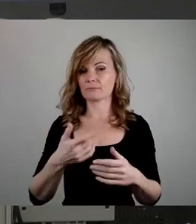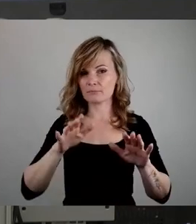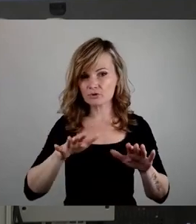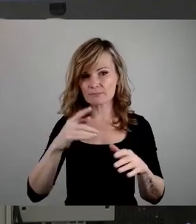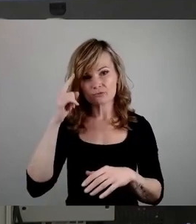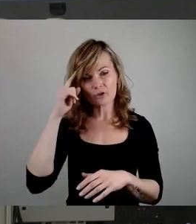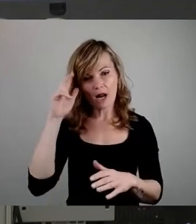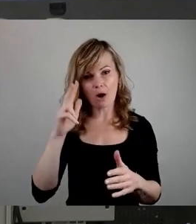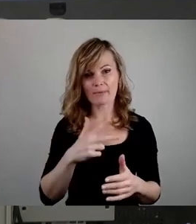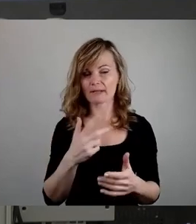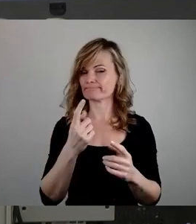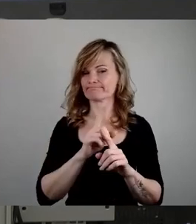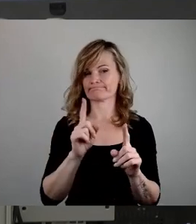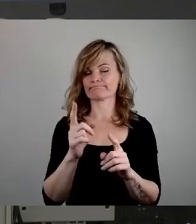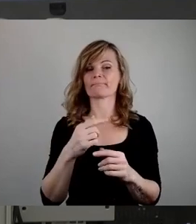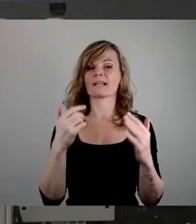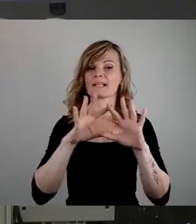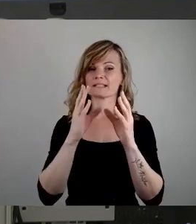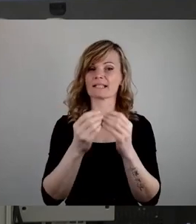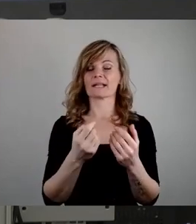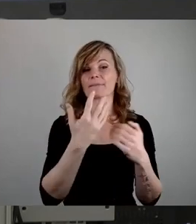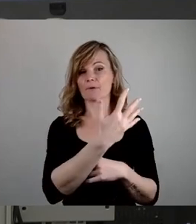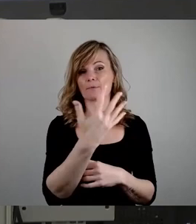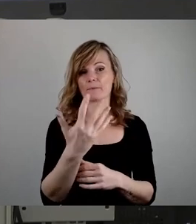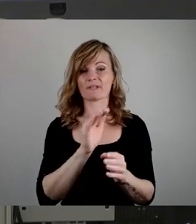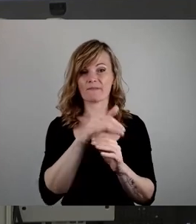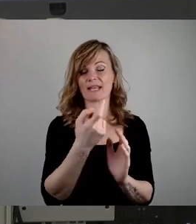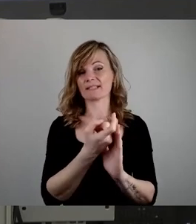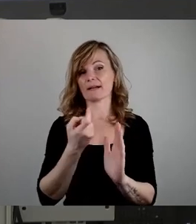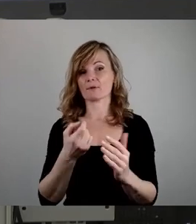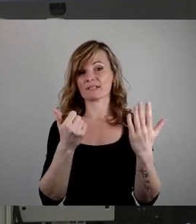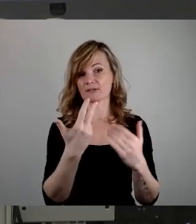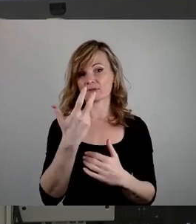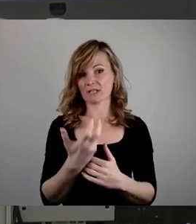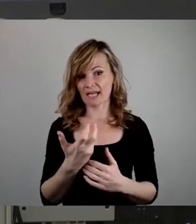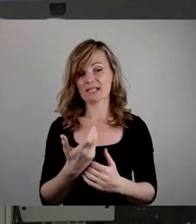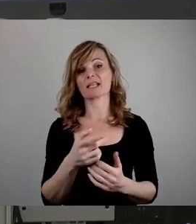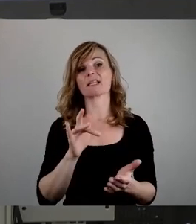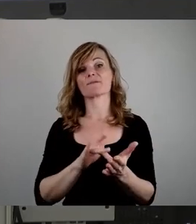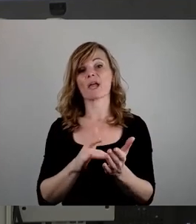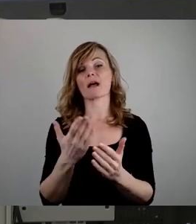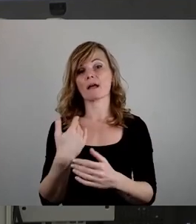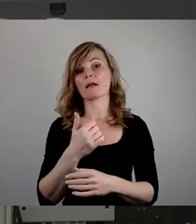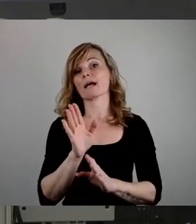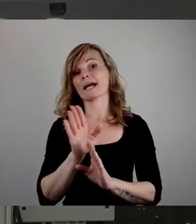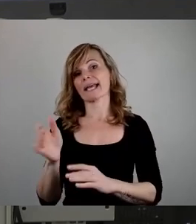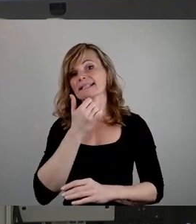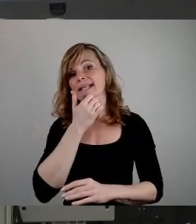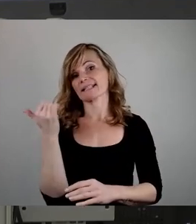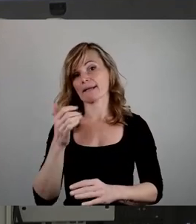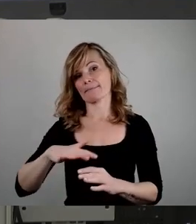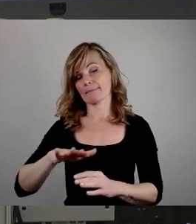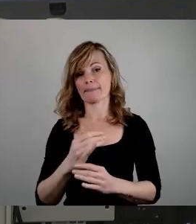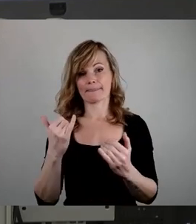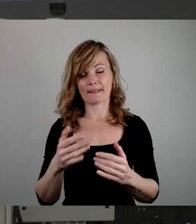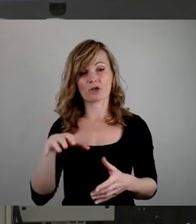36 der 55 Fälle haben ihren Ursprung in einem rechtsextremen Weltbild. Hier im Stadtrat sitzen VertreterInnen einer